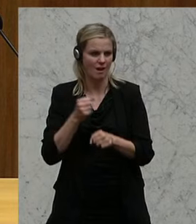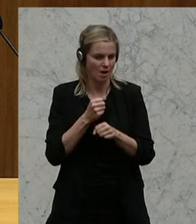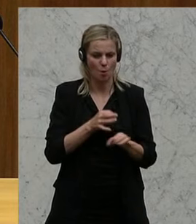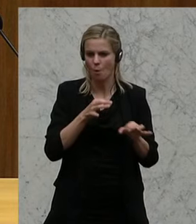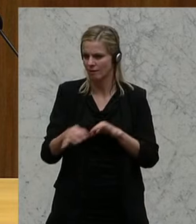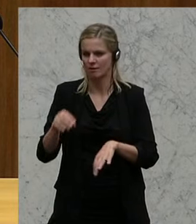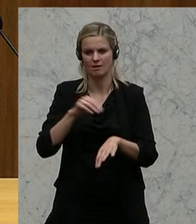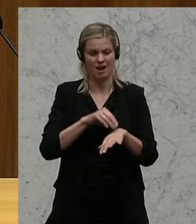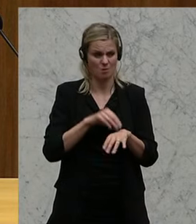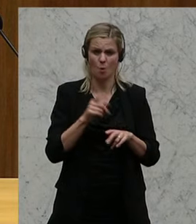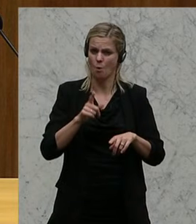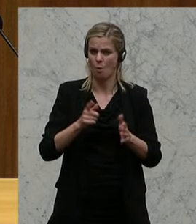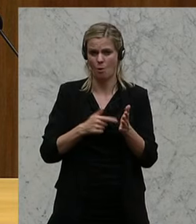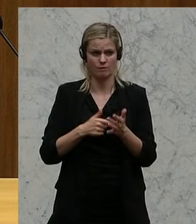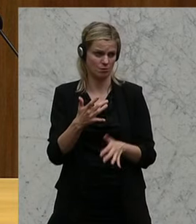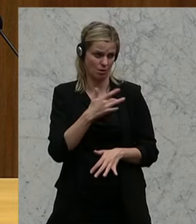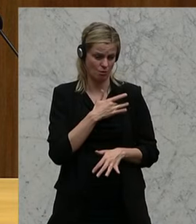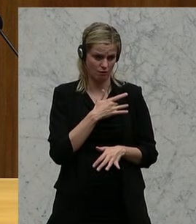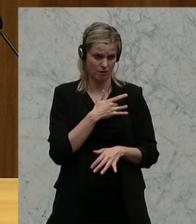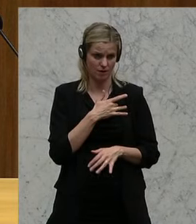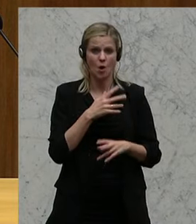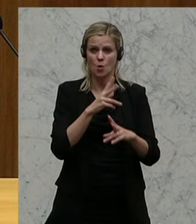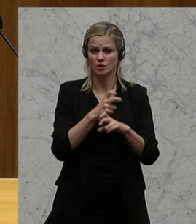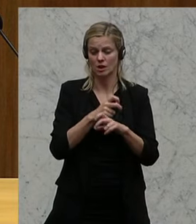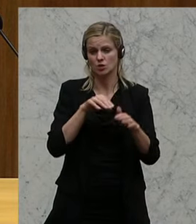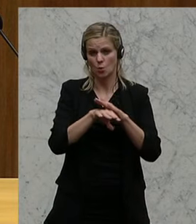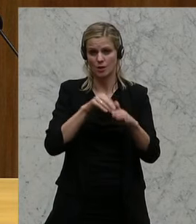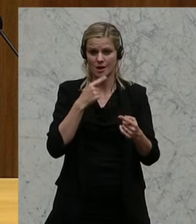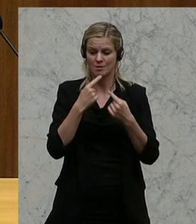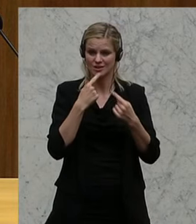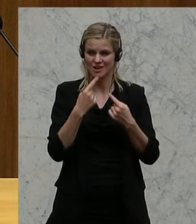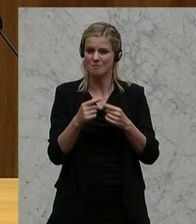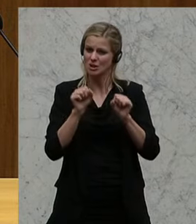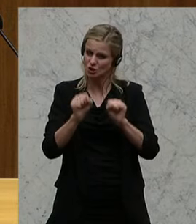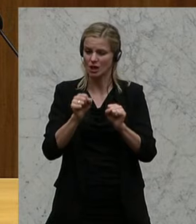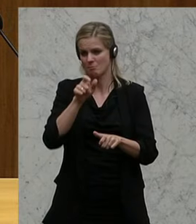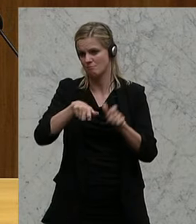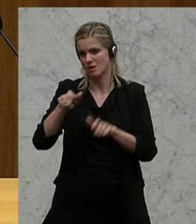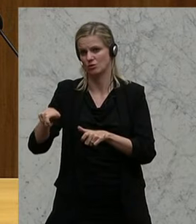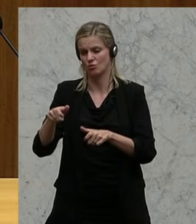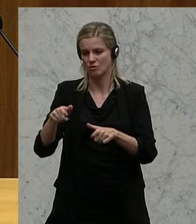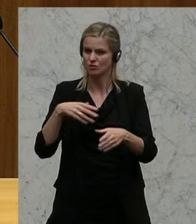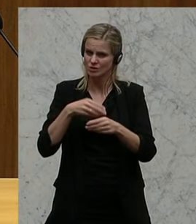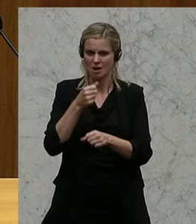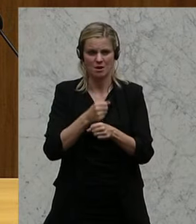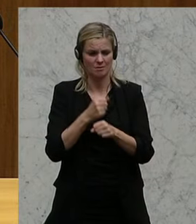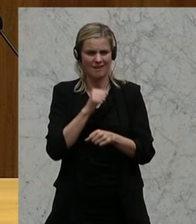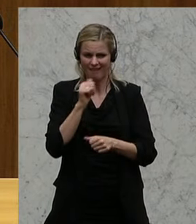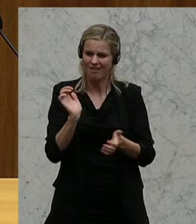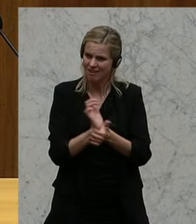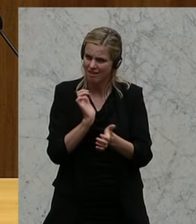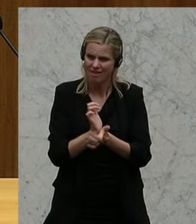irrsinnig oft betroffen. Und wenn Sie sprechen mit den österreichischen Unternehmen, die mit Stammpersonal arbeiten, also da gibt es keine